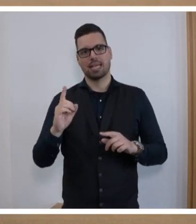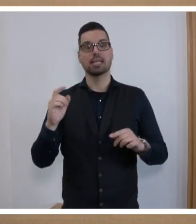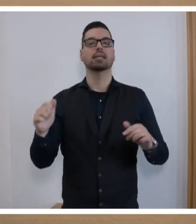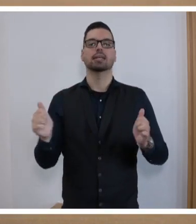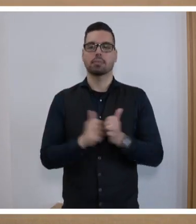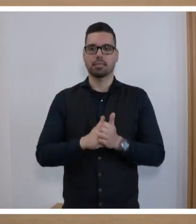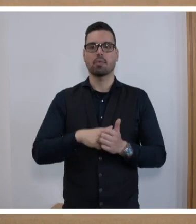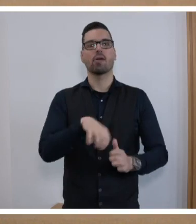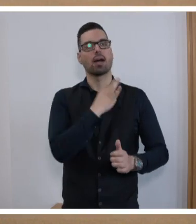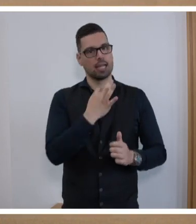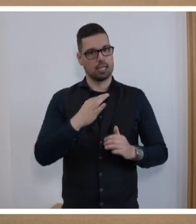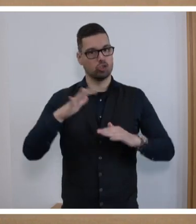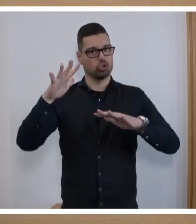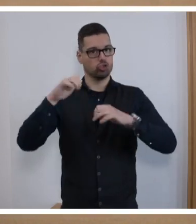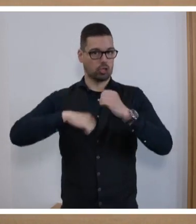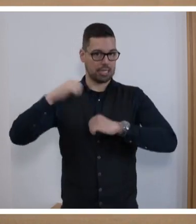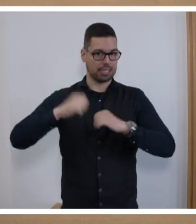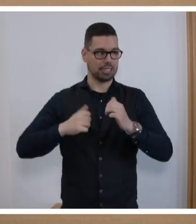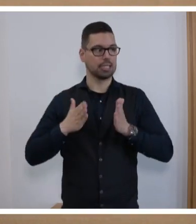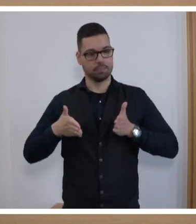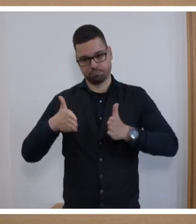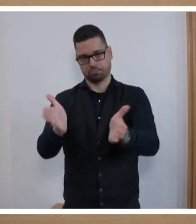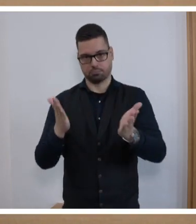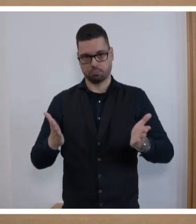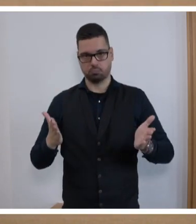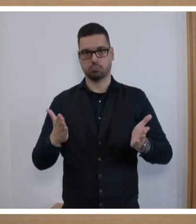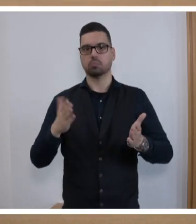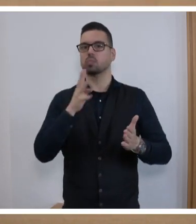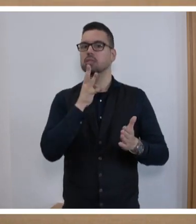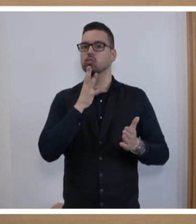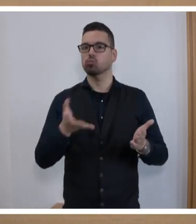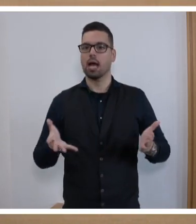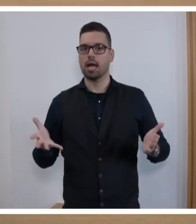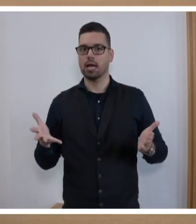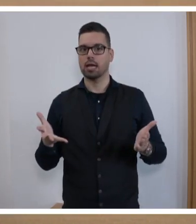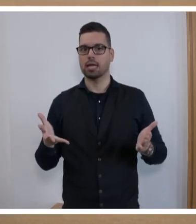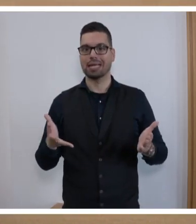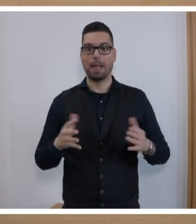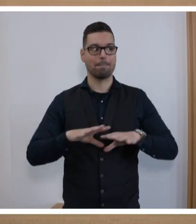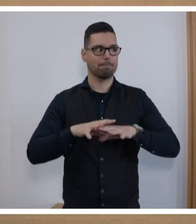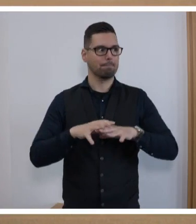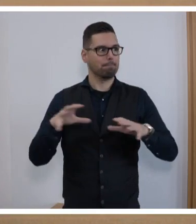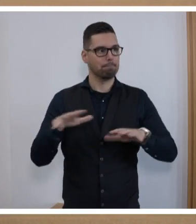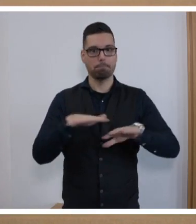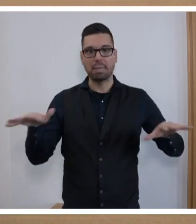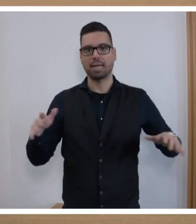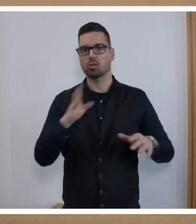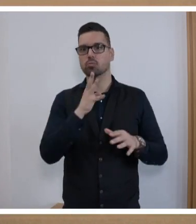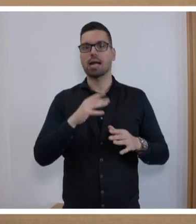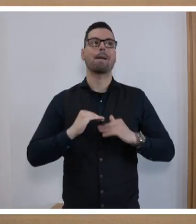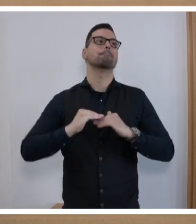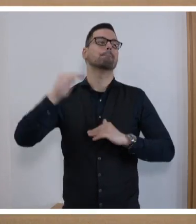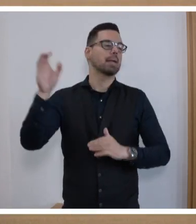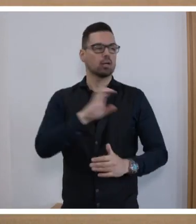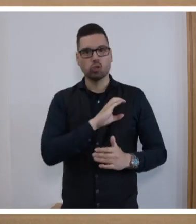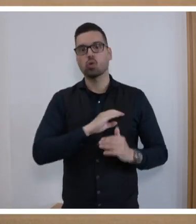Frankreich-Strategie auf den Weg gebracht. Und sie ist ja, was die Sprache betrifft, eine Mehrsprachigkeitsstrategie nach dem Motto mehr Chancen,